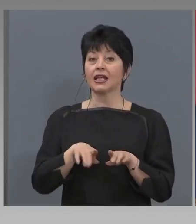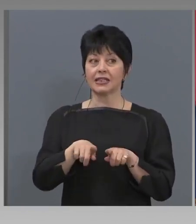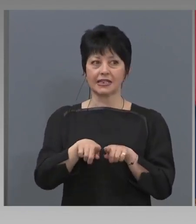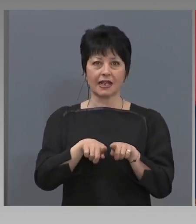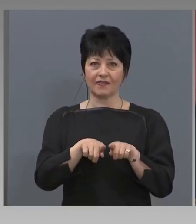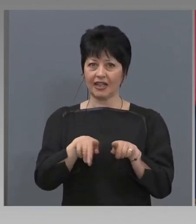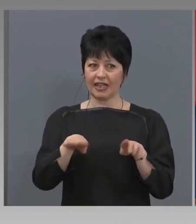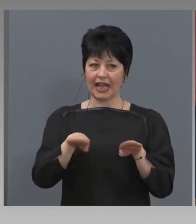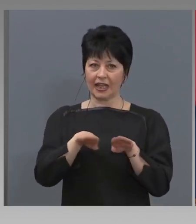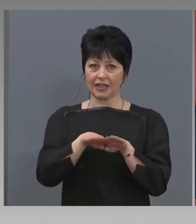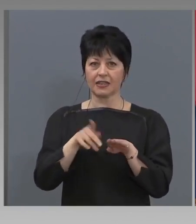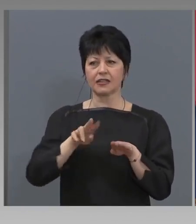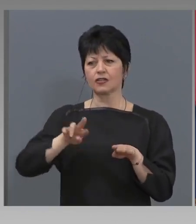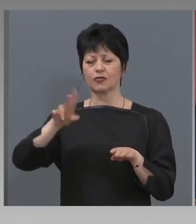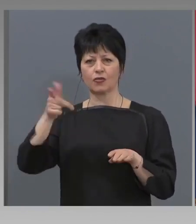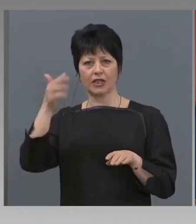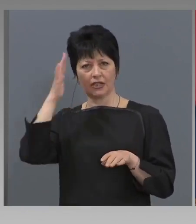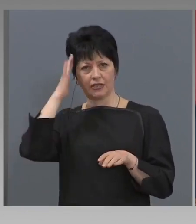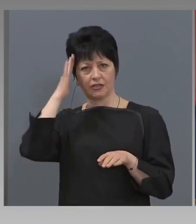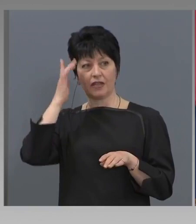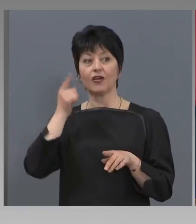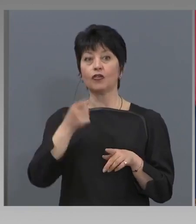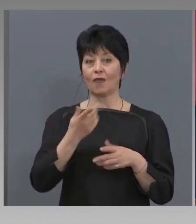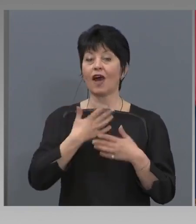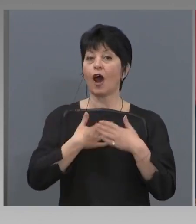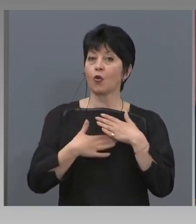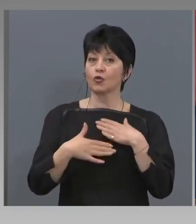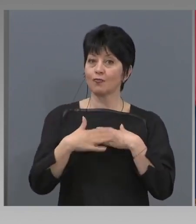страни, адски отпокоява хората.